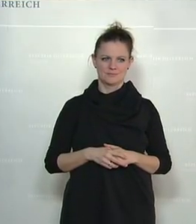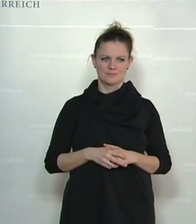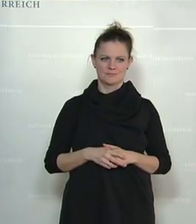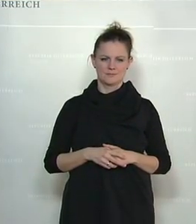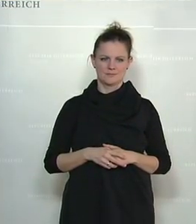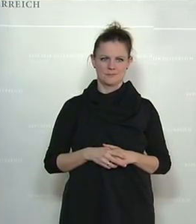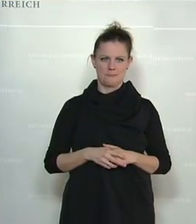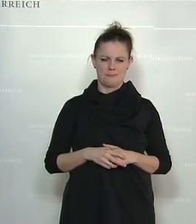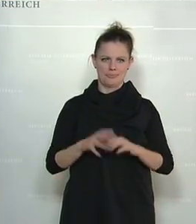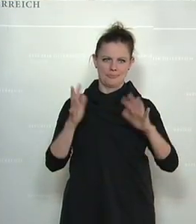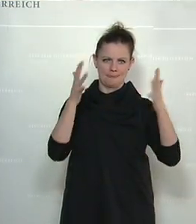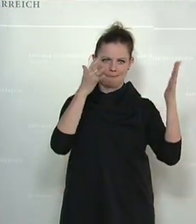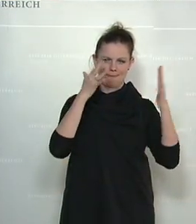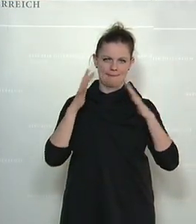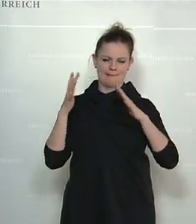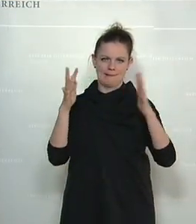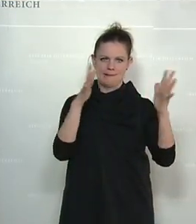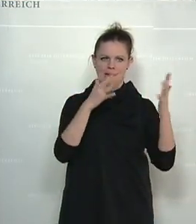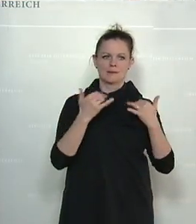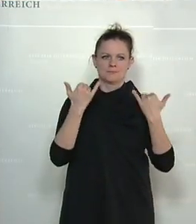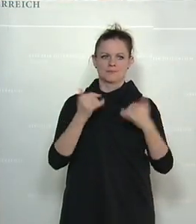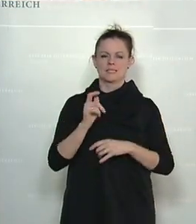Betont Josef Mokic von der SPÖ und Regina Zopf.